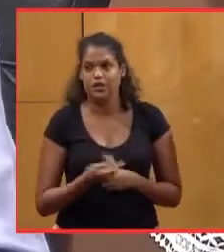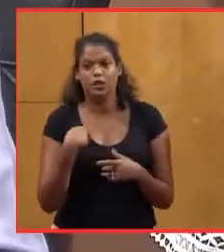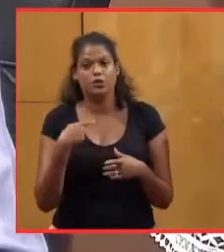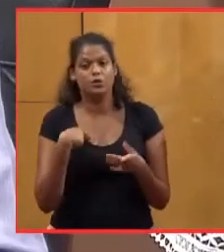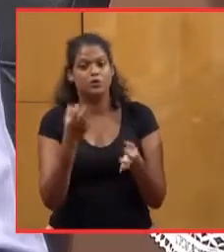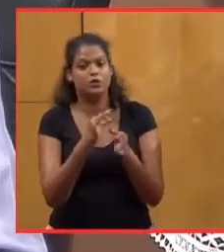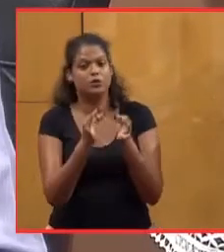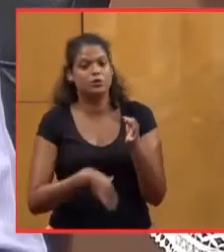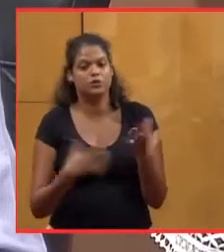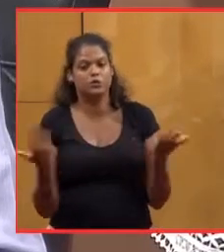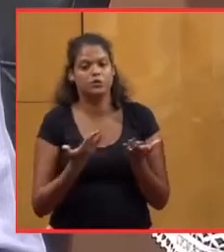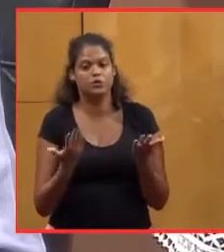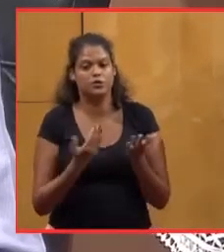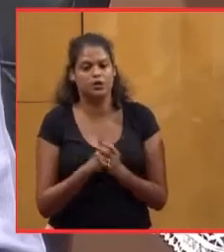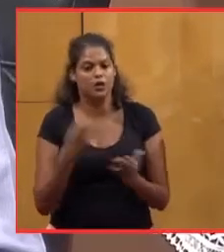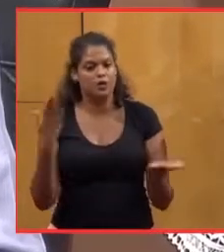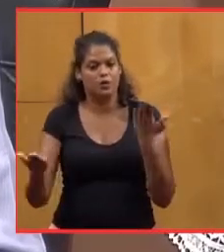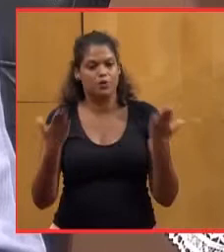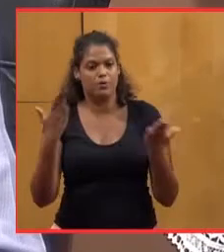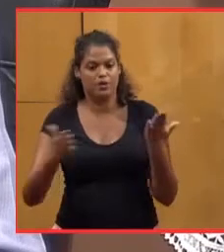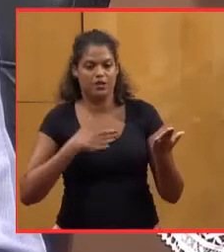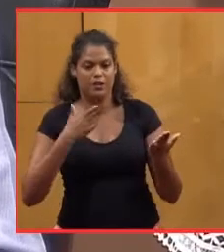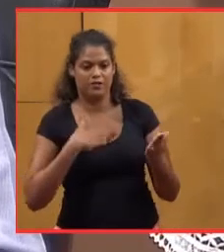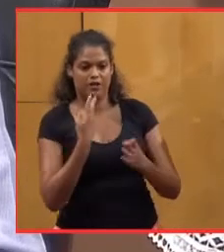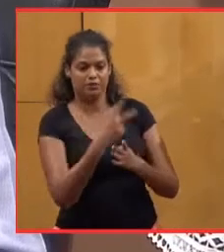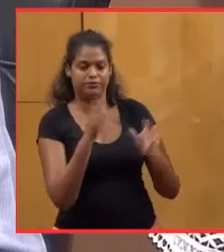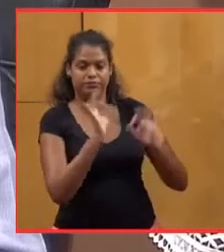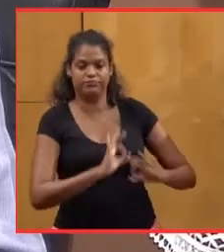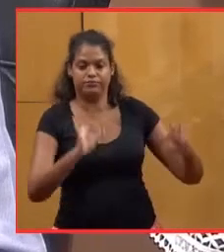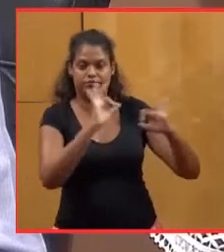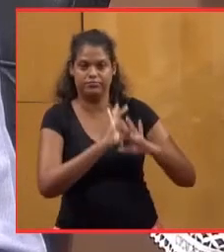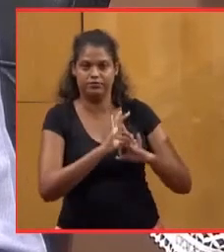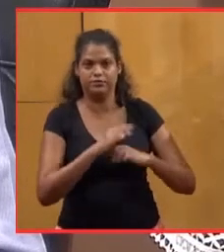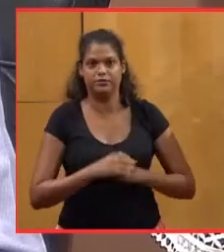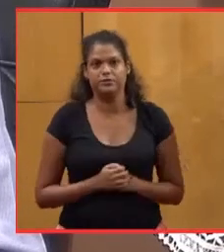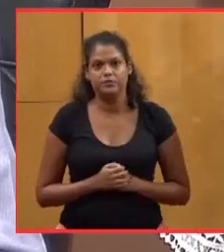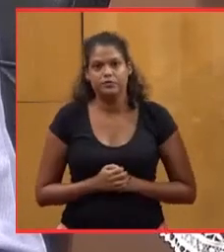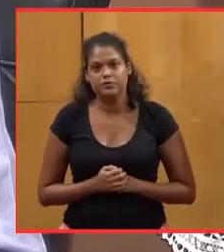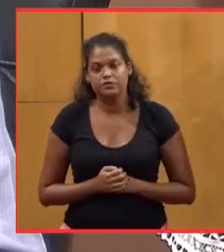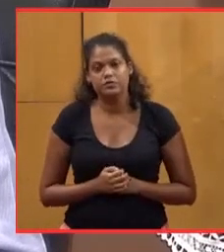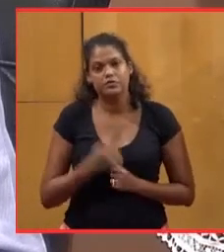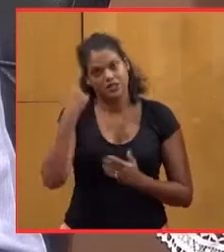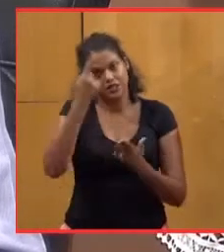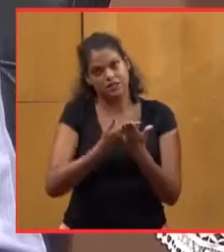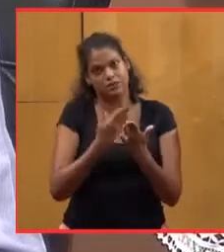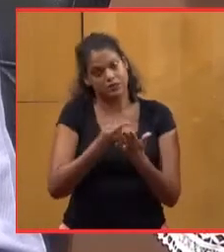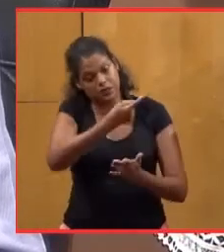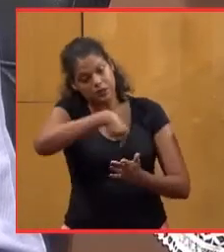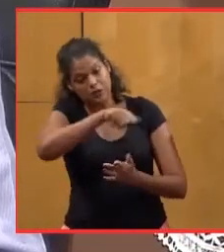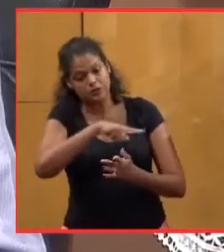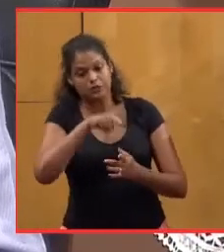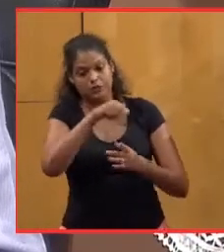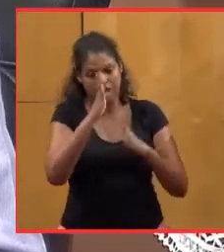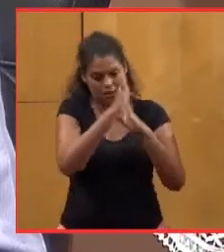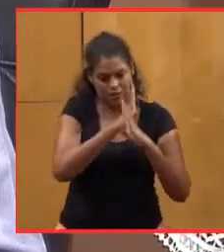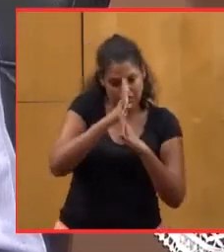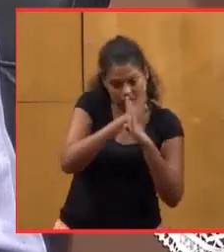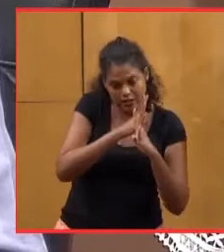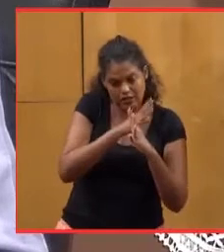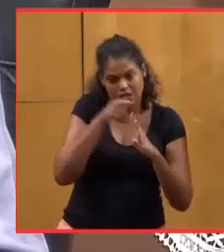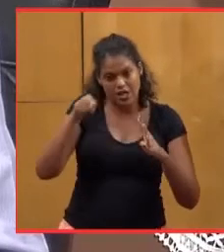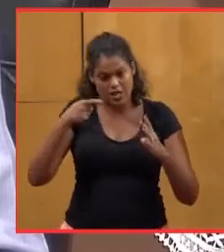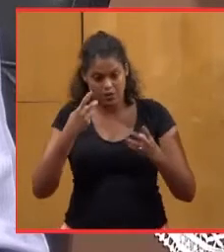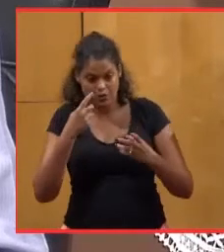que cette comparaison n'est pas à votre avantage et par conséquent, vous la cachez et vous la rendez invisible.